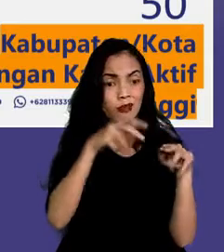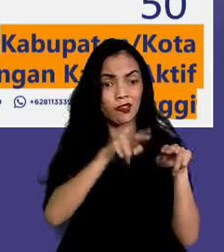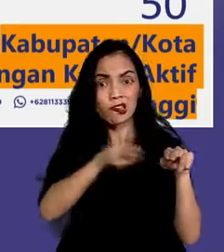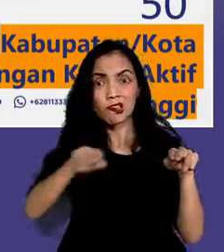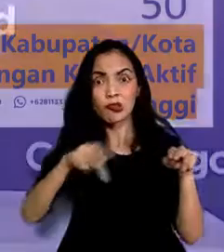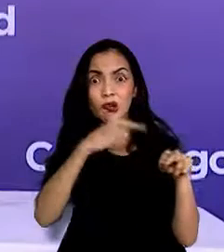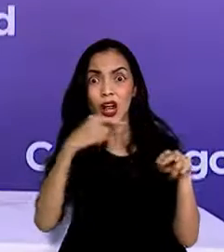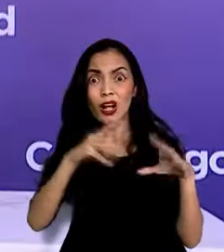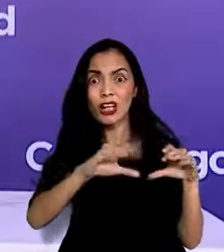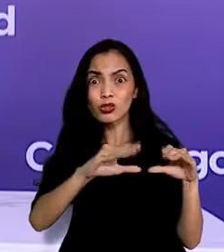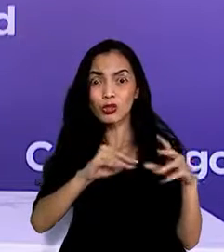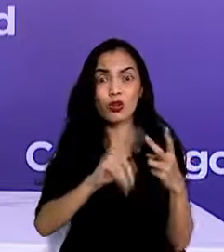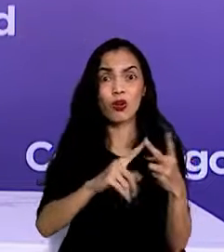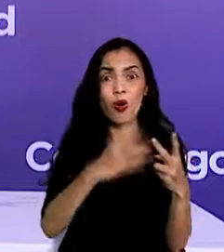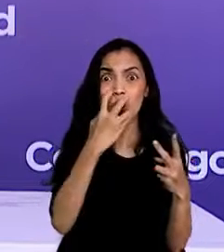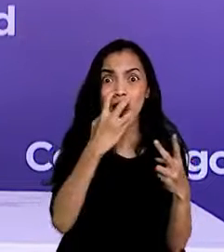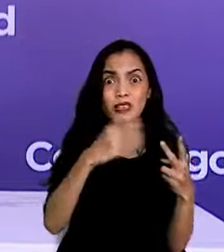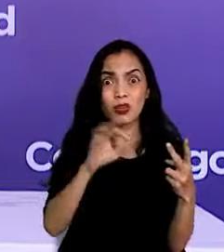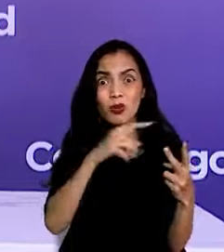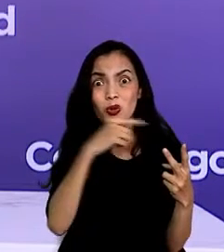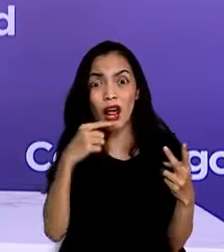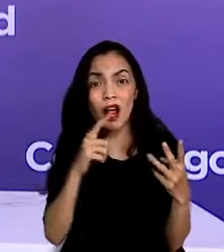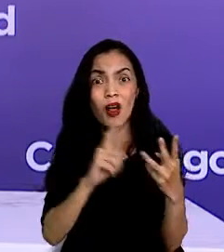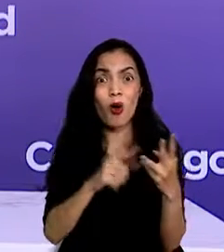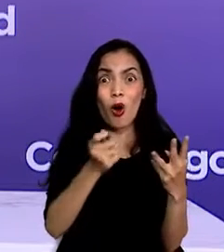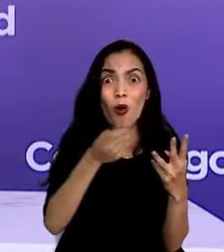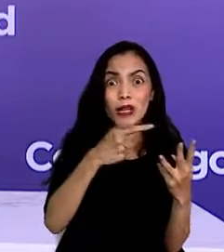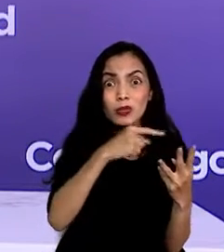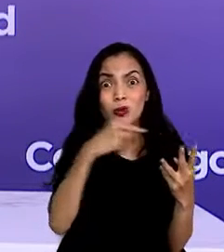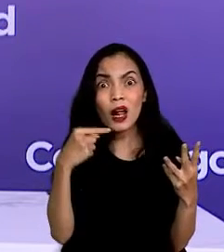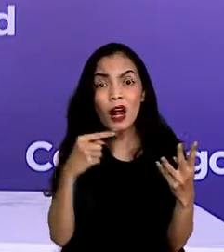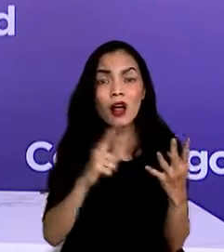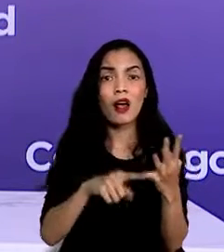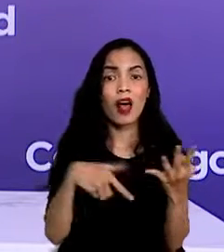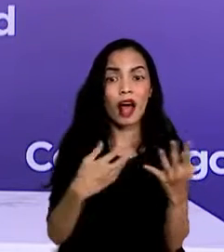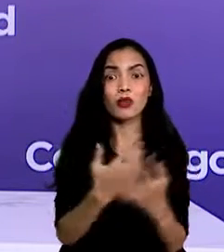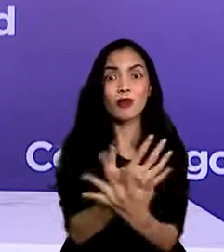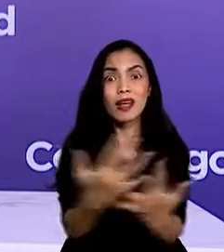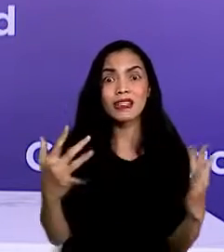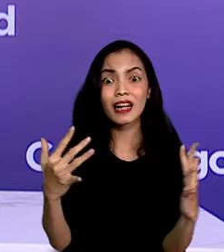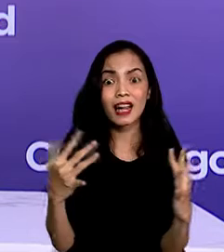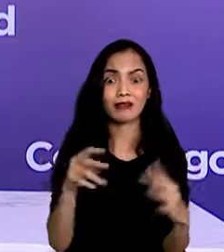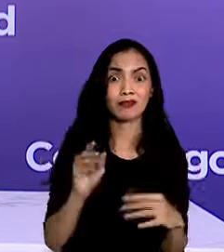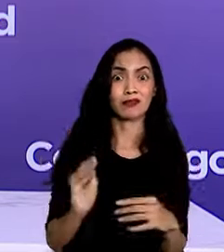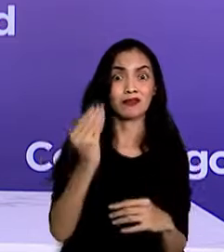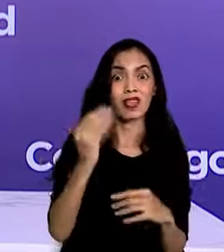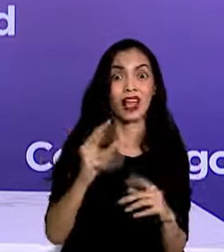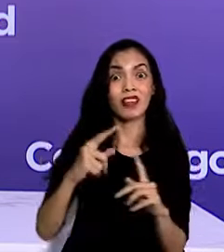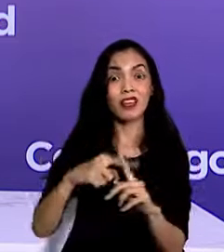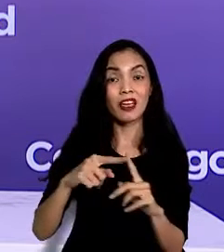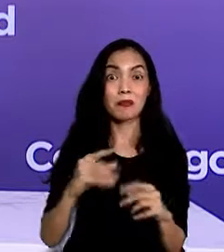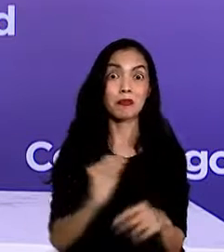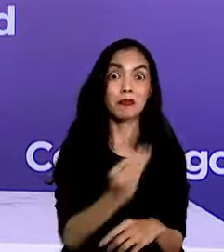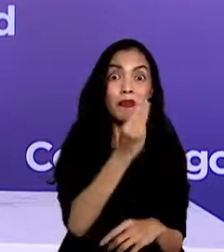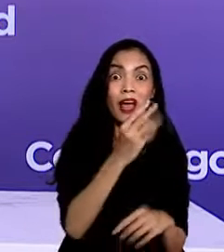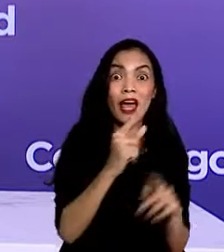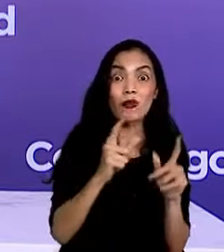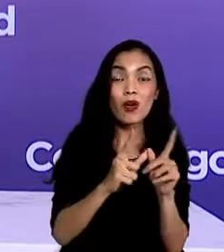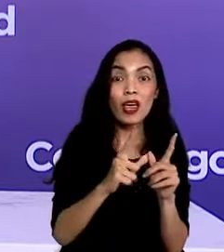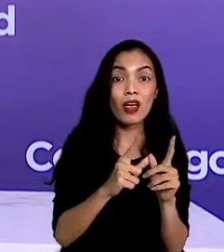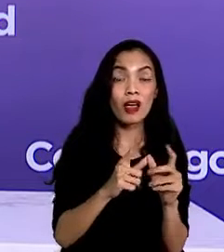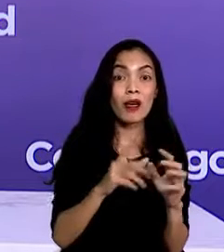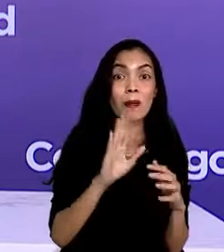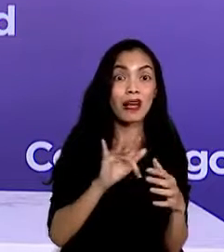obat-obatan atau oksigen yang tidak memadai, atau RT RW yang belum berkoordinasi dalam penanganan dini maupun